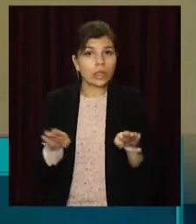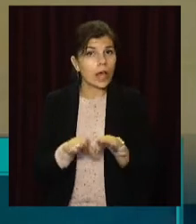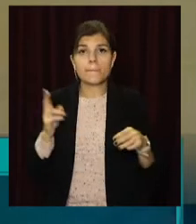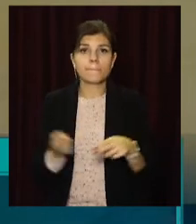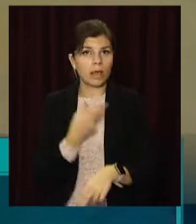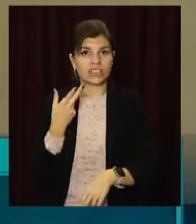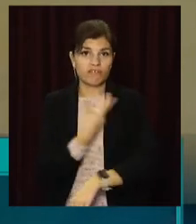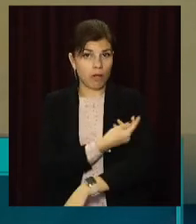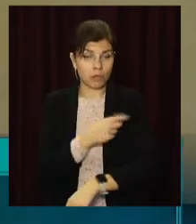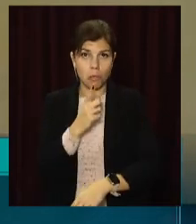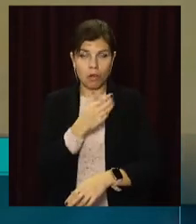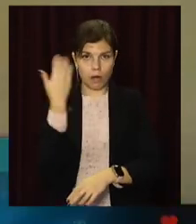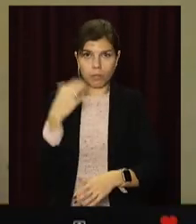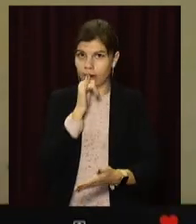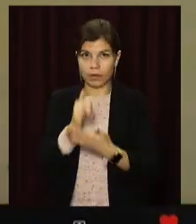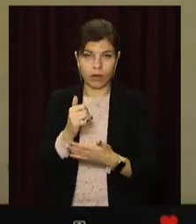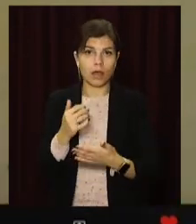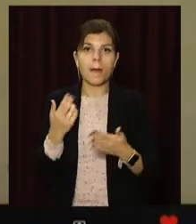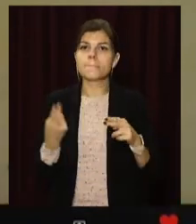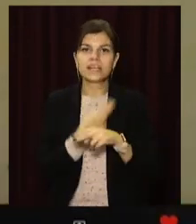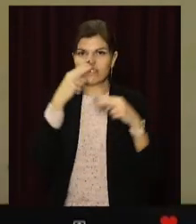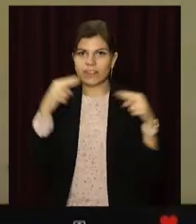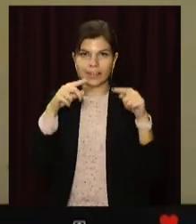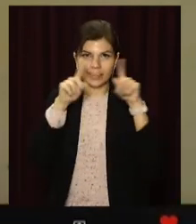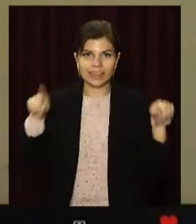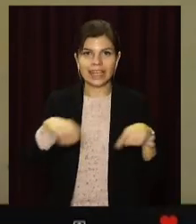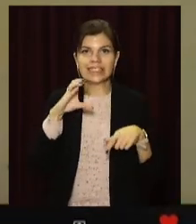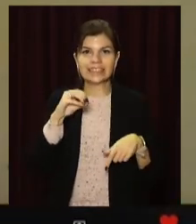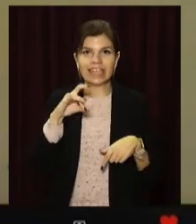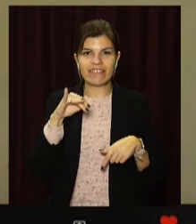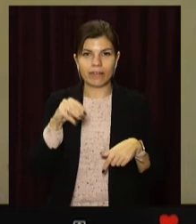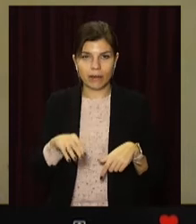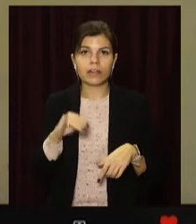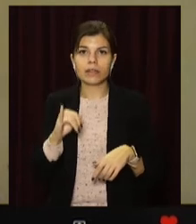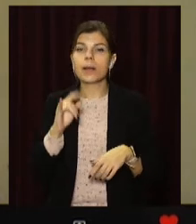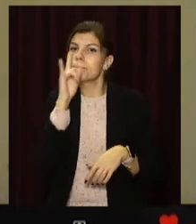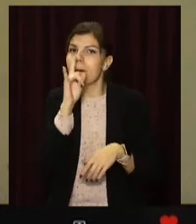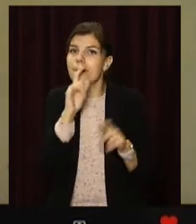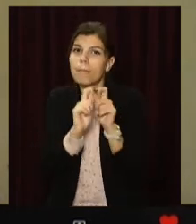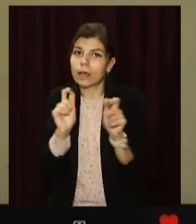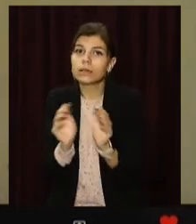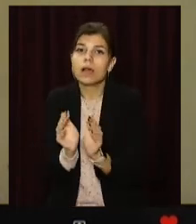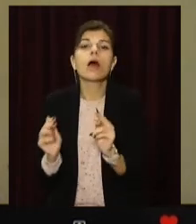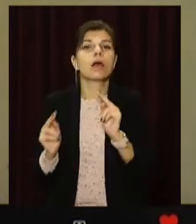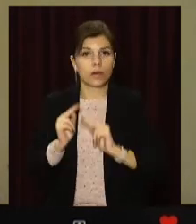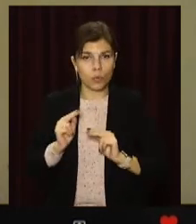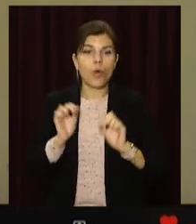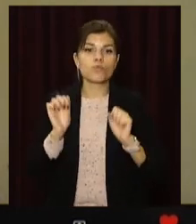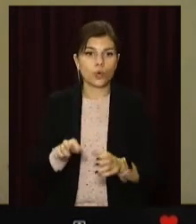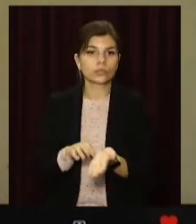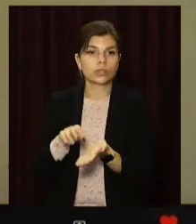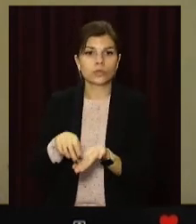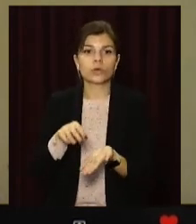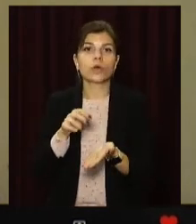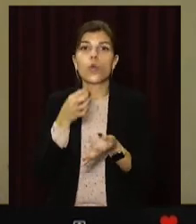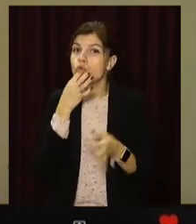вакцинировання, без сертифіката. І також роботать маленькі магазинчики, можна зайти в